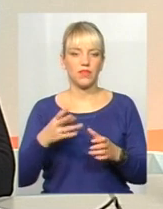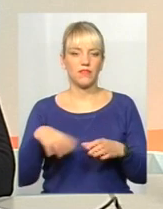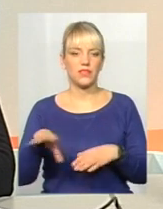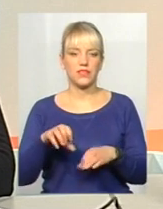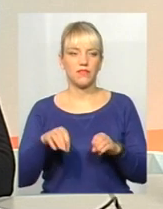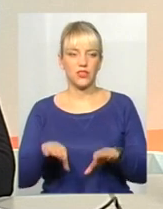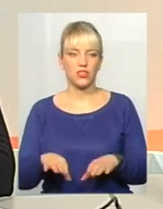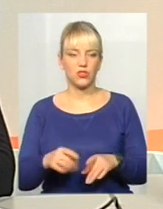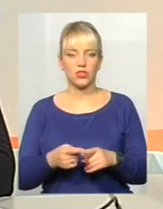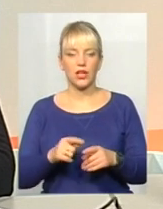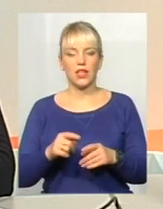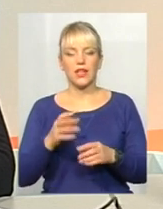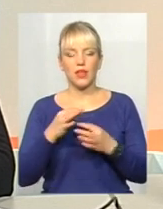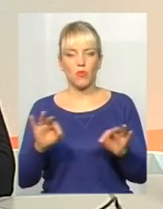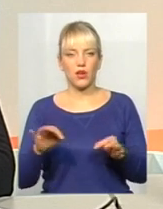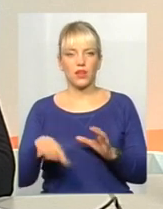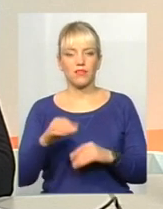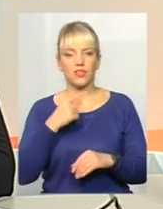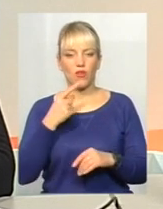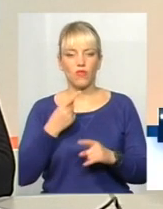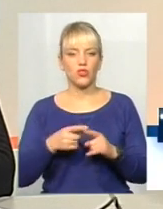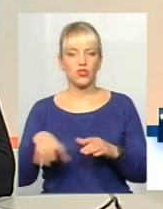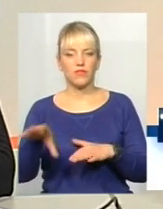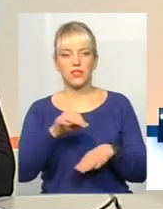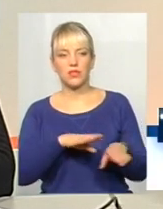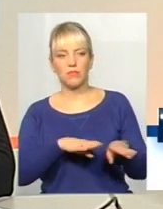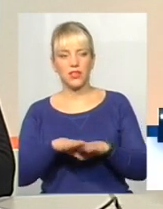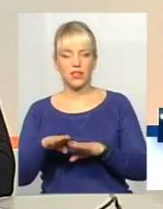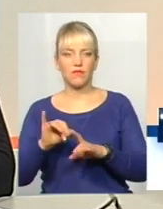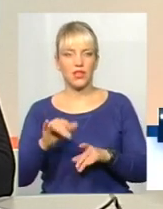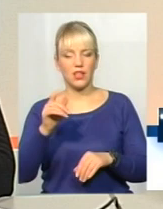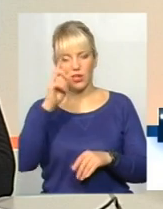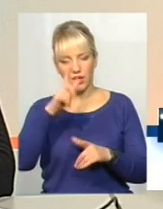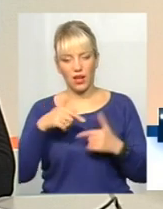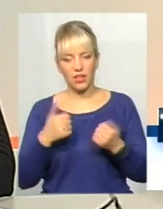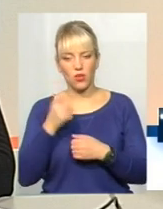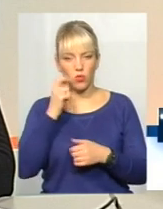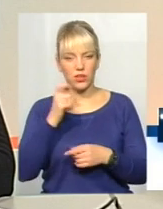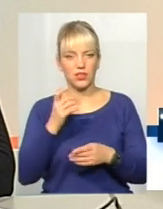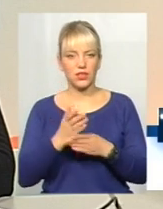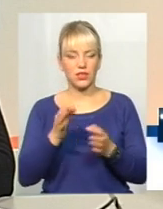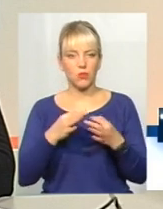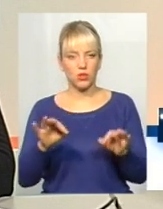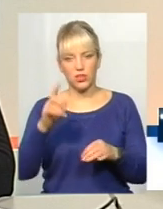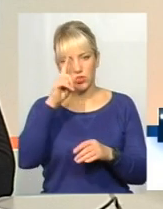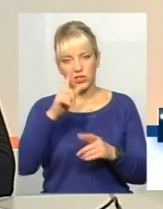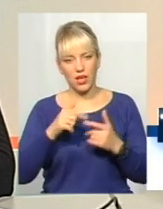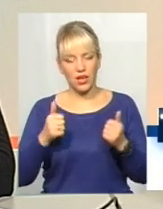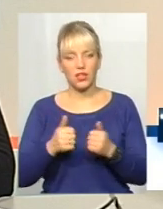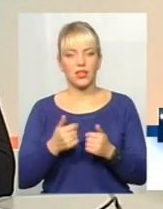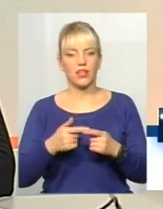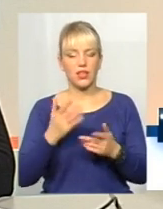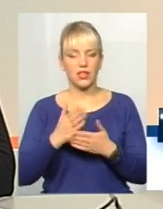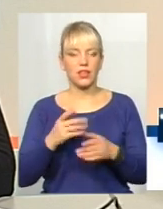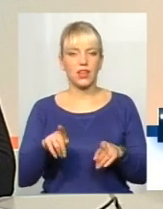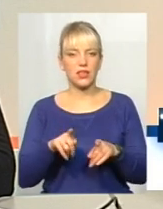Дійсно, демократія говорить про те, що ми всі рівні, і я вважаю, що країна Україна є демократичною країною, і в нас є змога такі ідеї генерувати, але